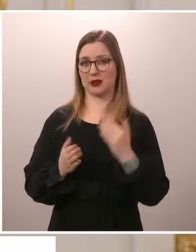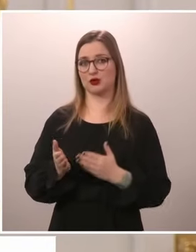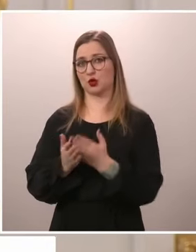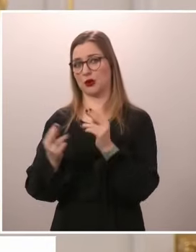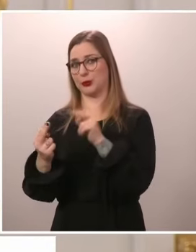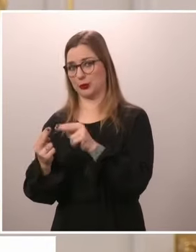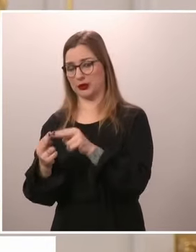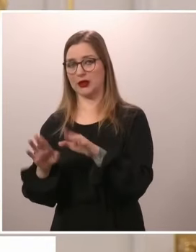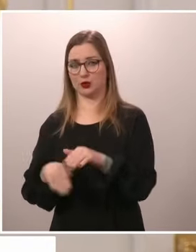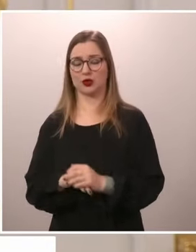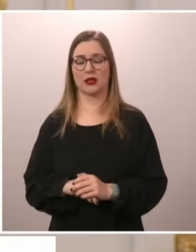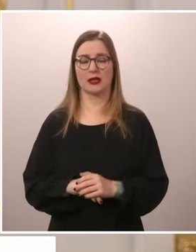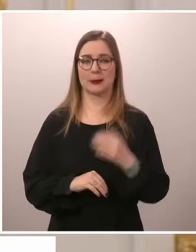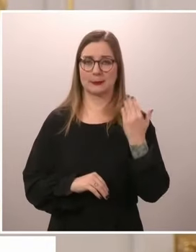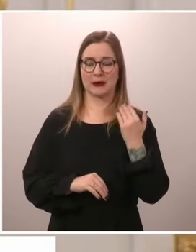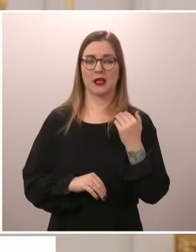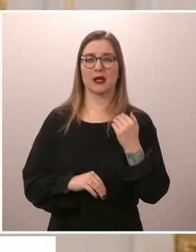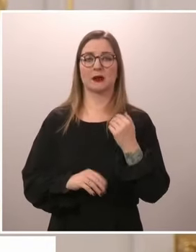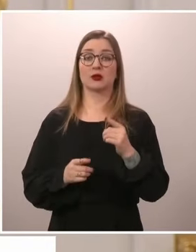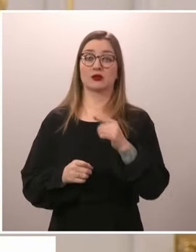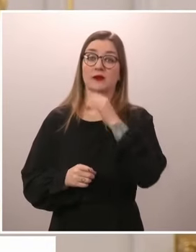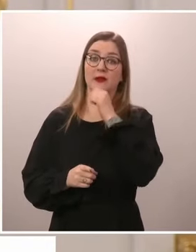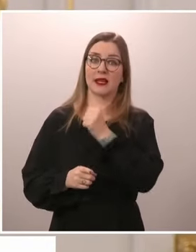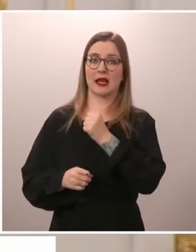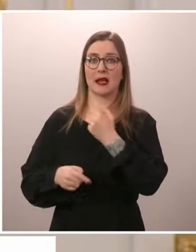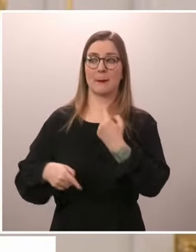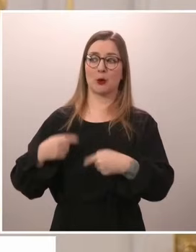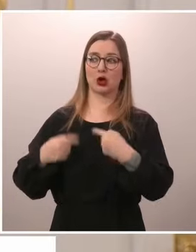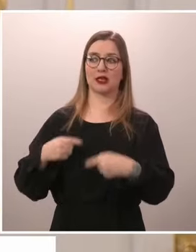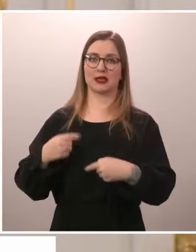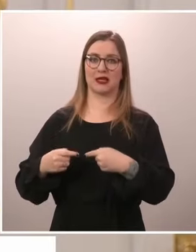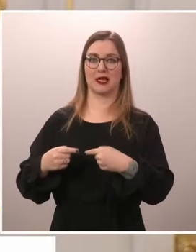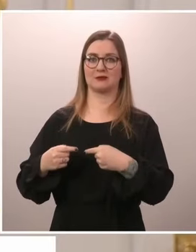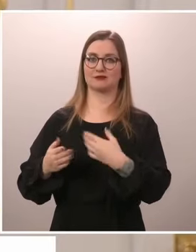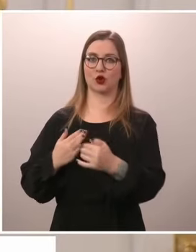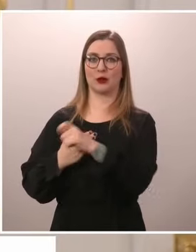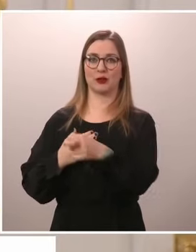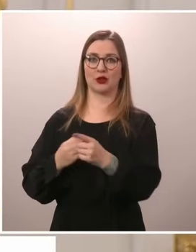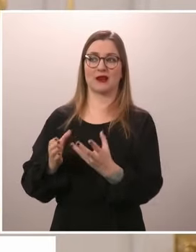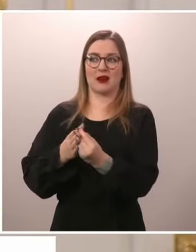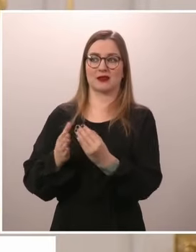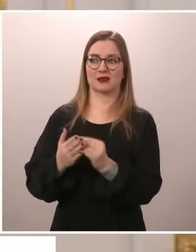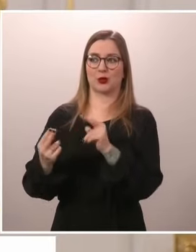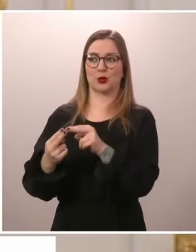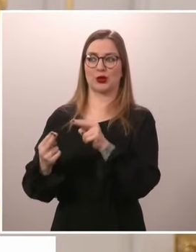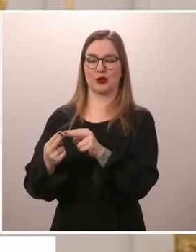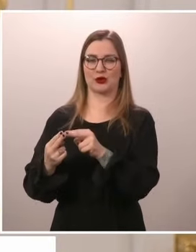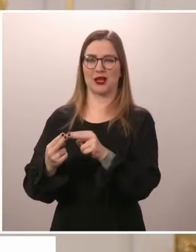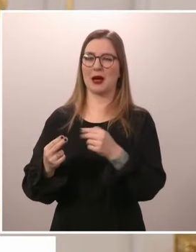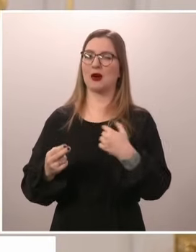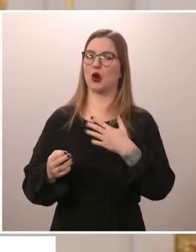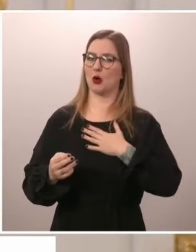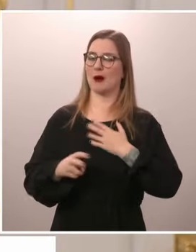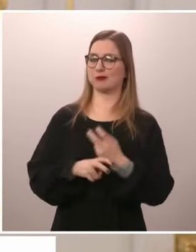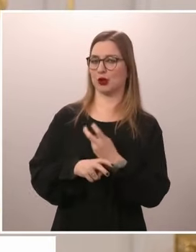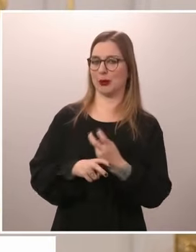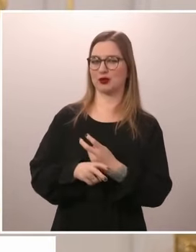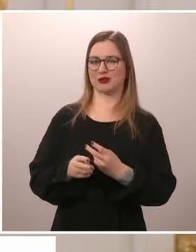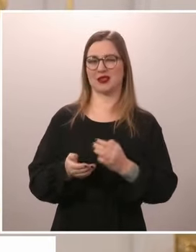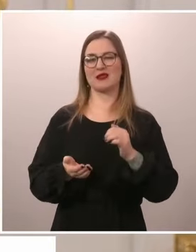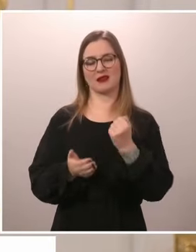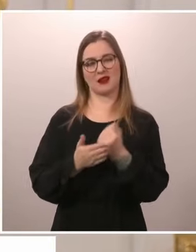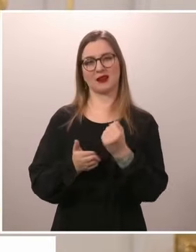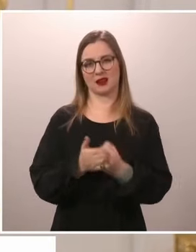poliittisten toimijoiden kanssa on tekemisissä, niin kannattaa puhua suoraan eikä kiemurrella. Sellainen se on edelleen, mutta tällä hetkellä se